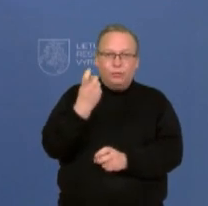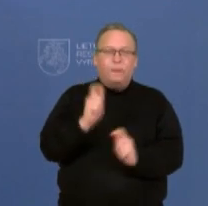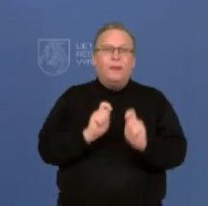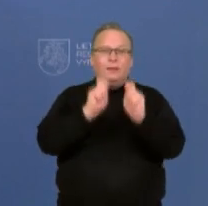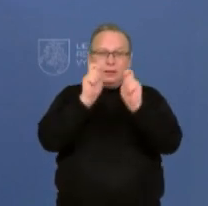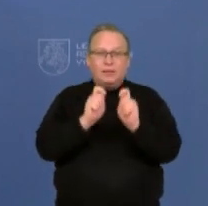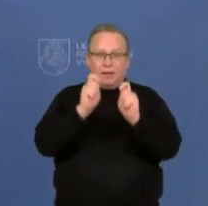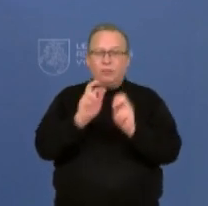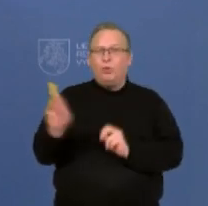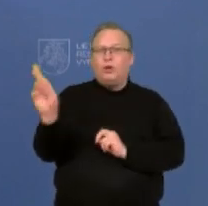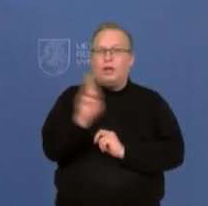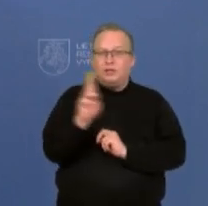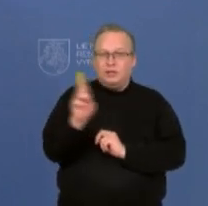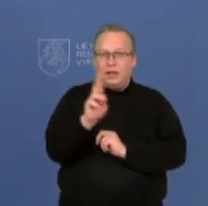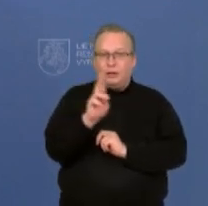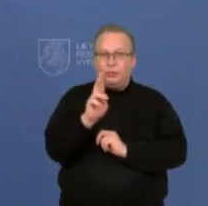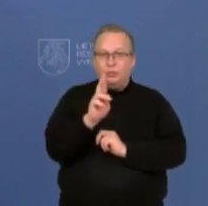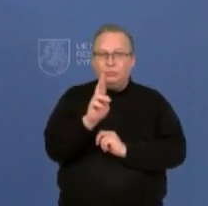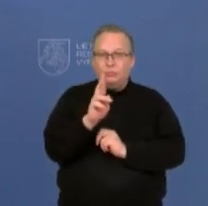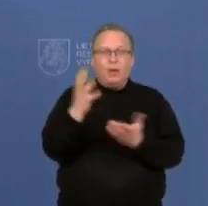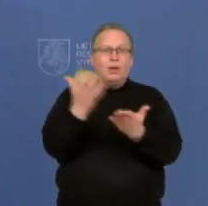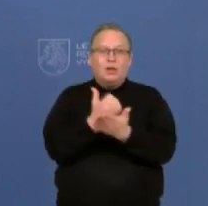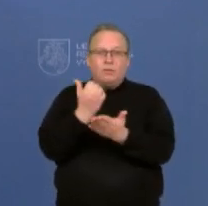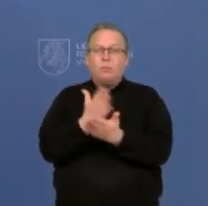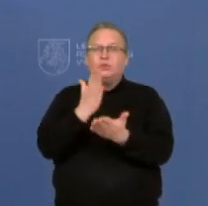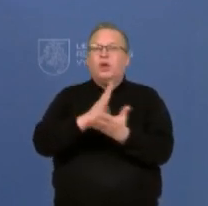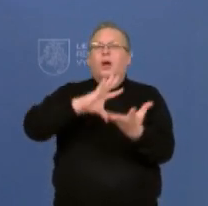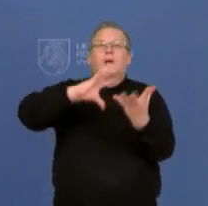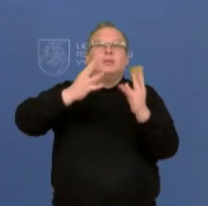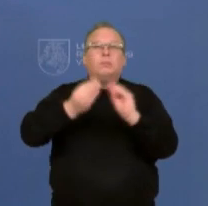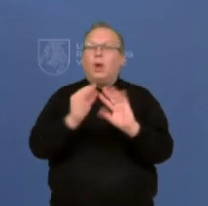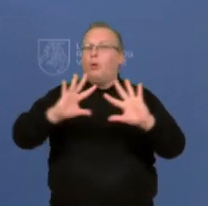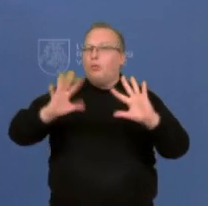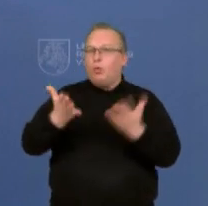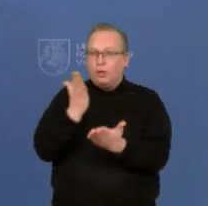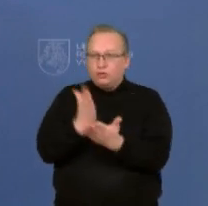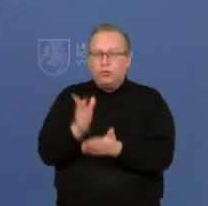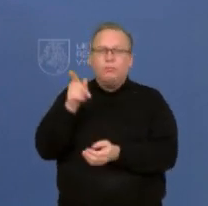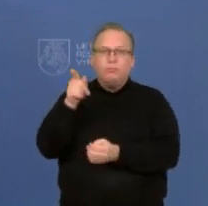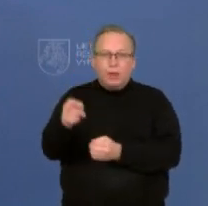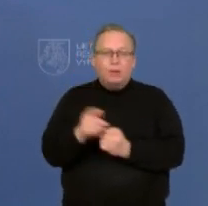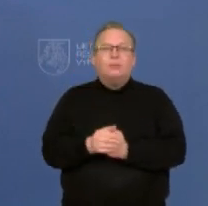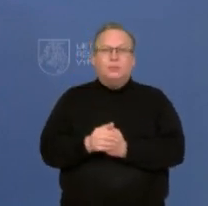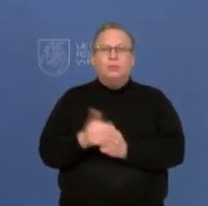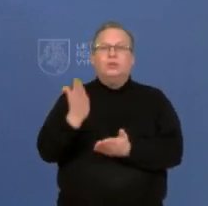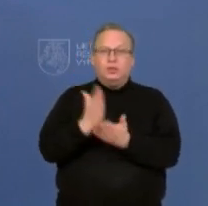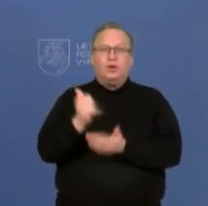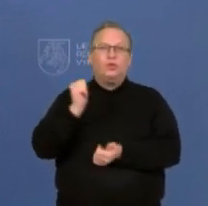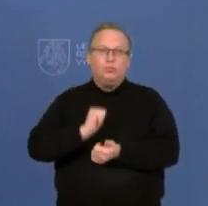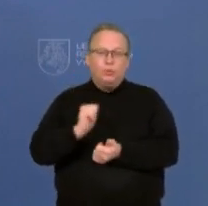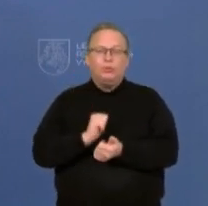sakykim, rezultatų iš nagrinėjimo, bet visa yra esmė, kad visą laiką yra riboti apskritai žmogiškėji,